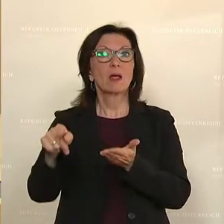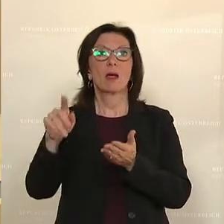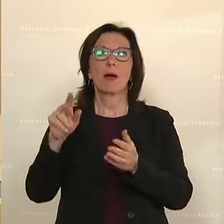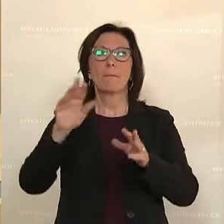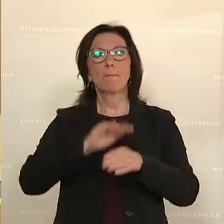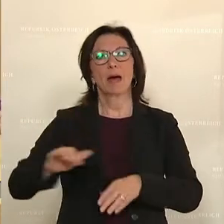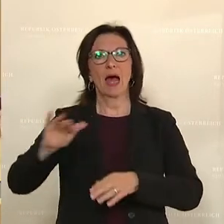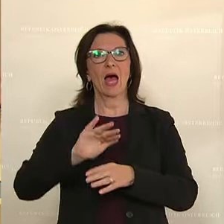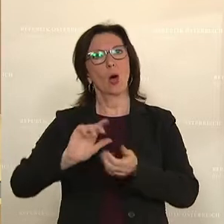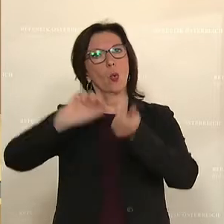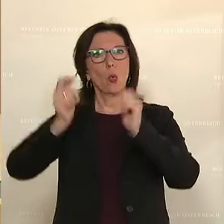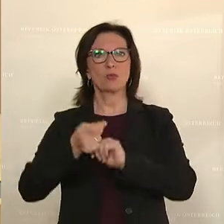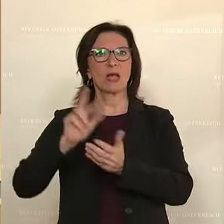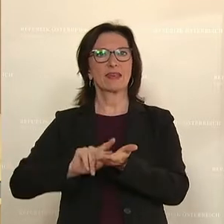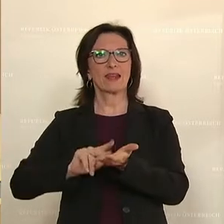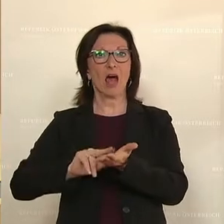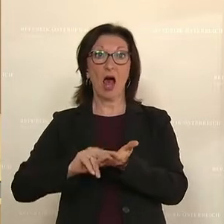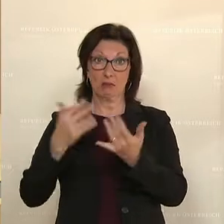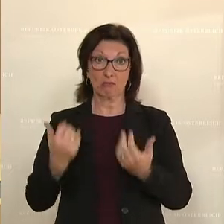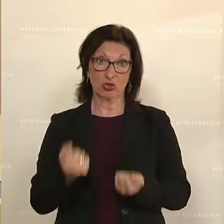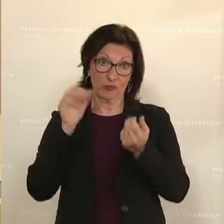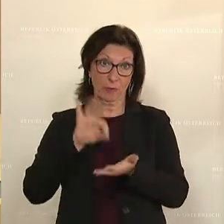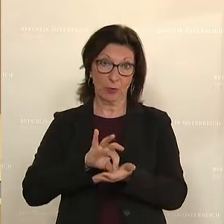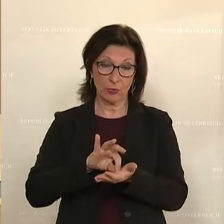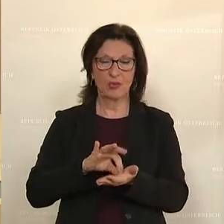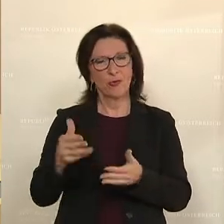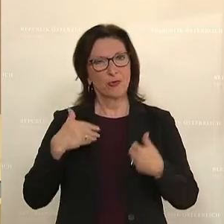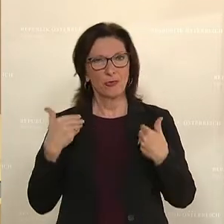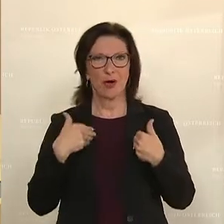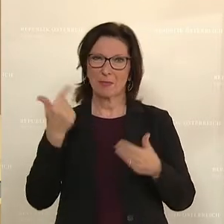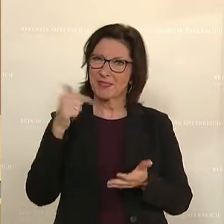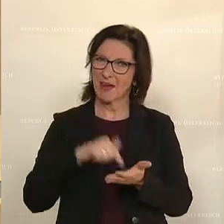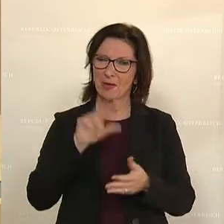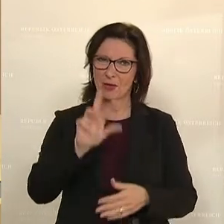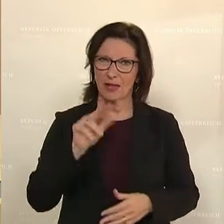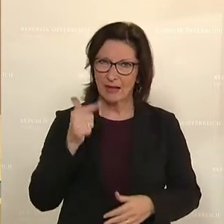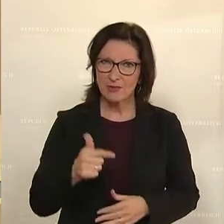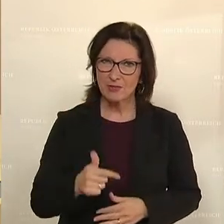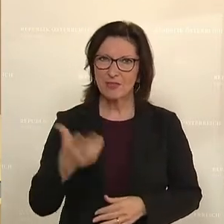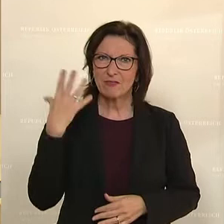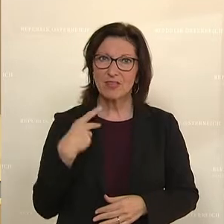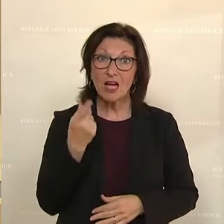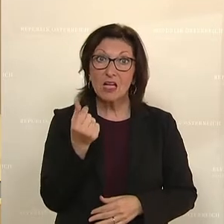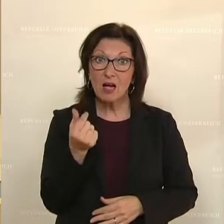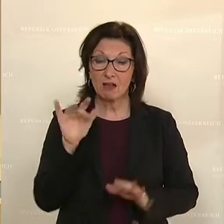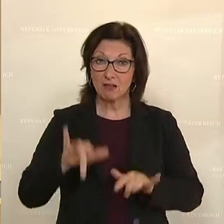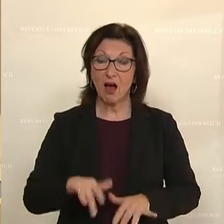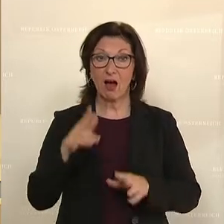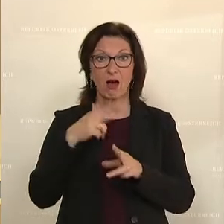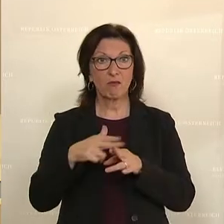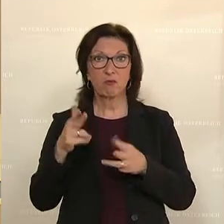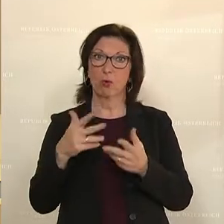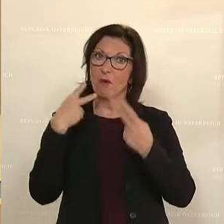Digitalisierung. Und ich freue mich sehr, dass wir auch 2023 wieder Mittel für die Sicherstellung und